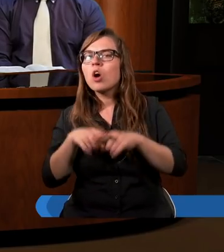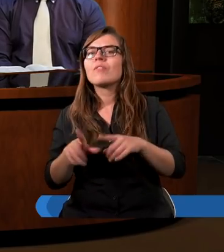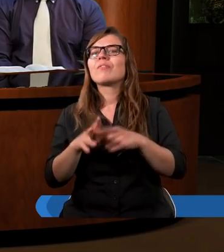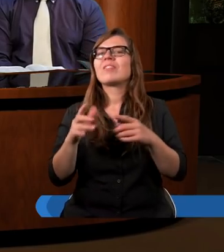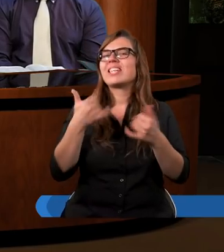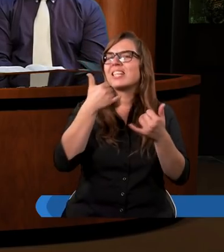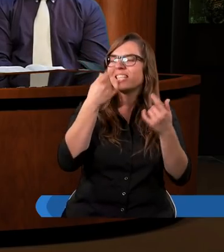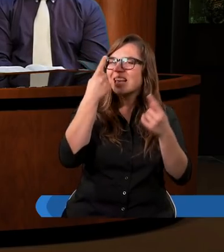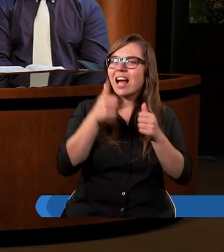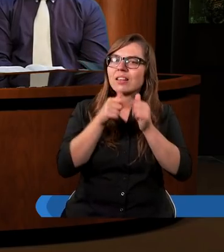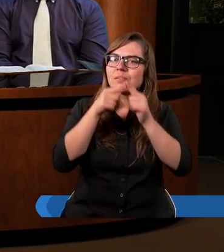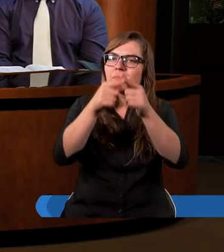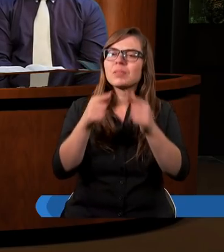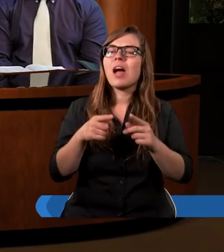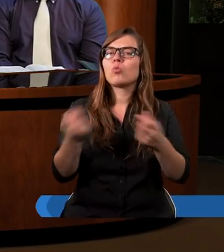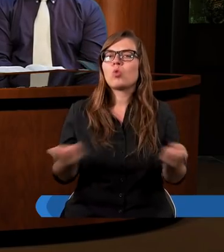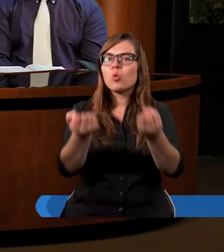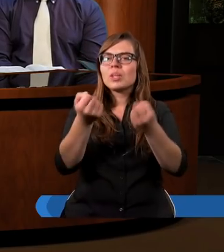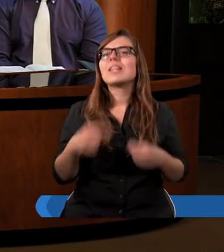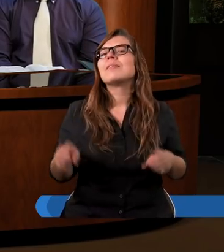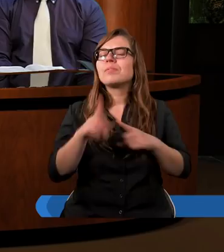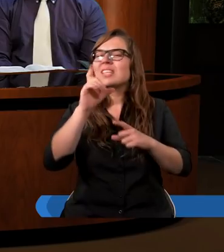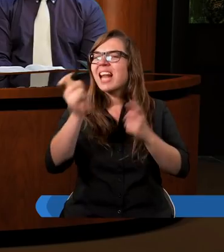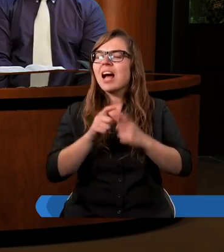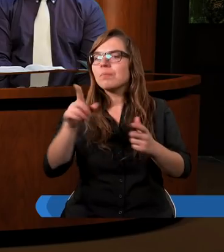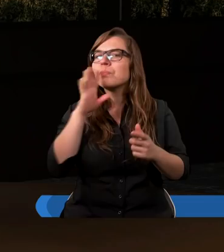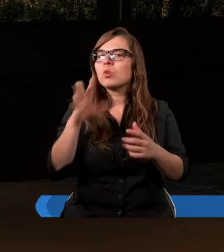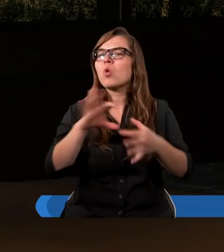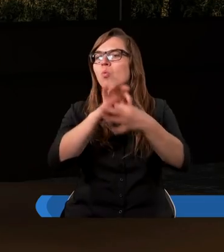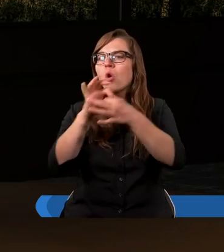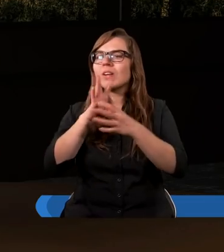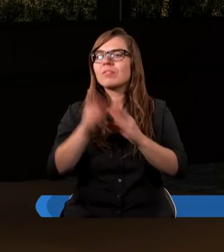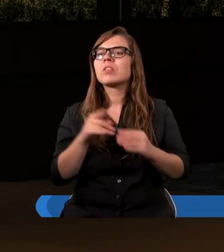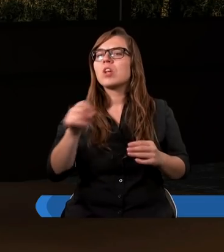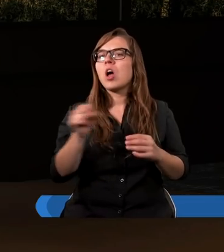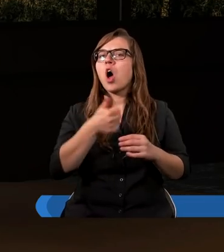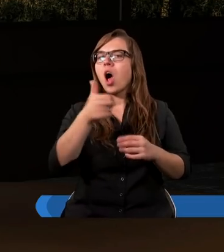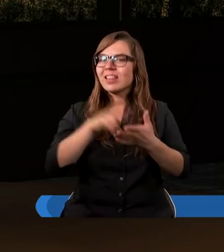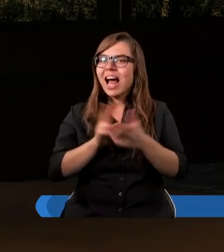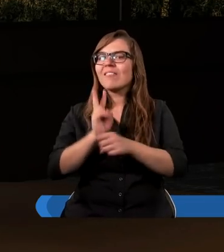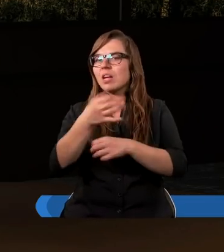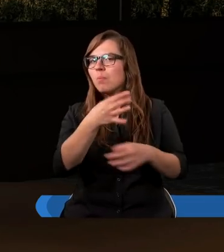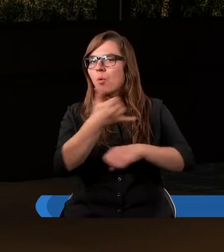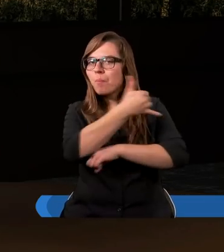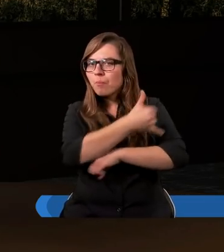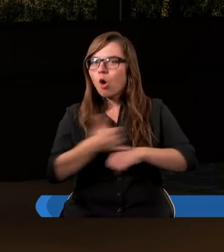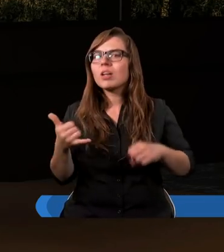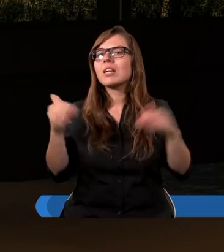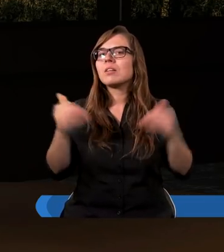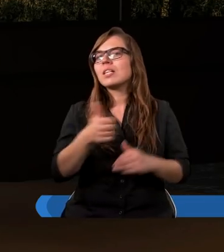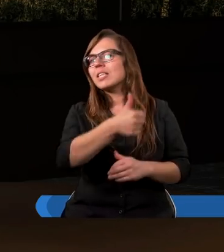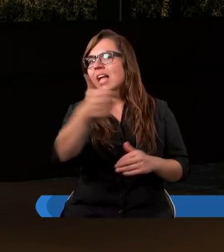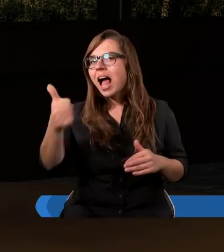dążyli. Coś, co ich cały czas łączyło. A więc od razu na wstępie podkreślamy